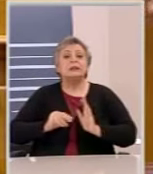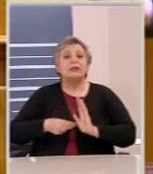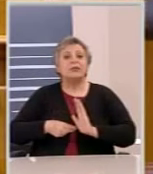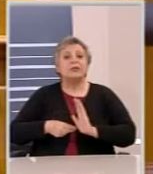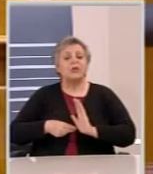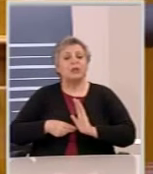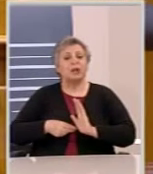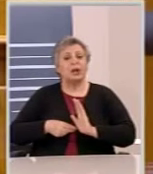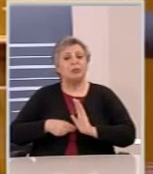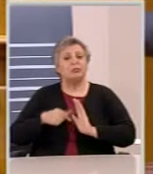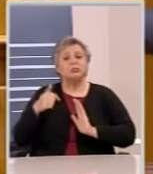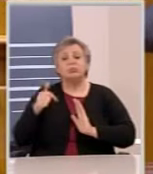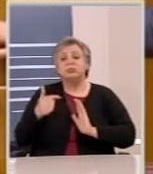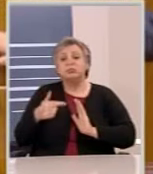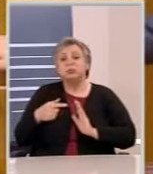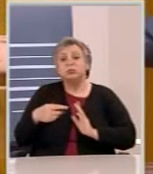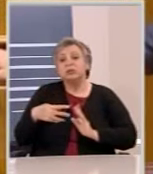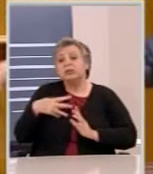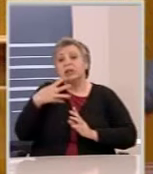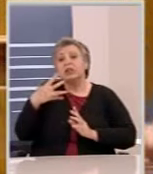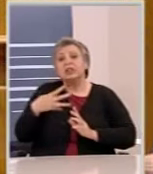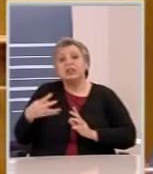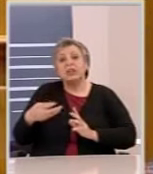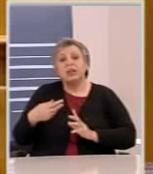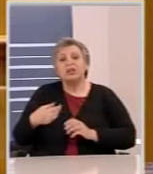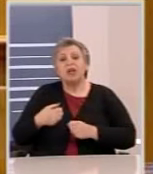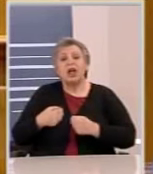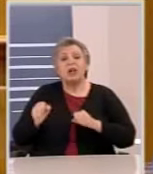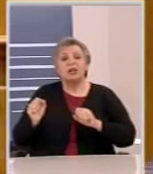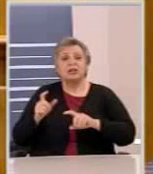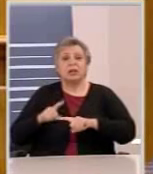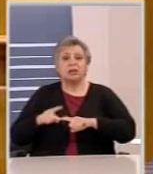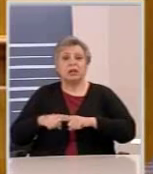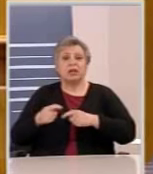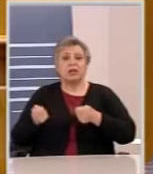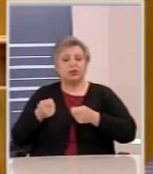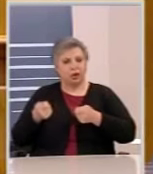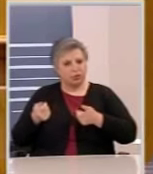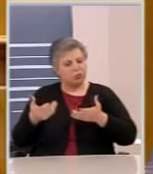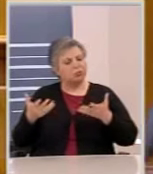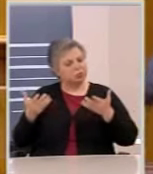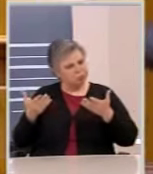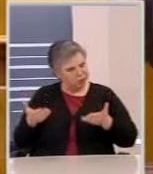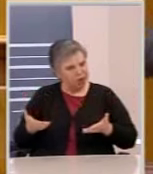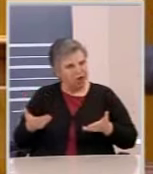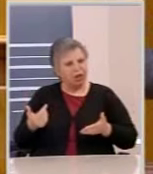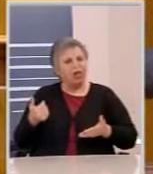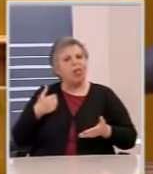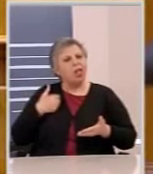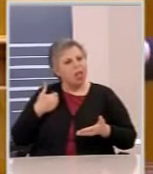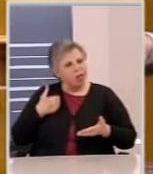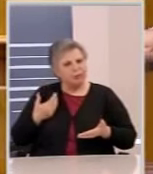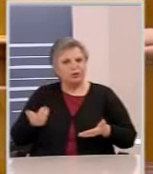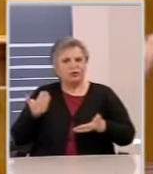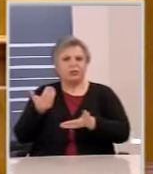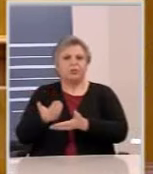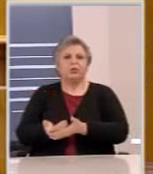Εσείς τη φέρατε και εμείς δεν την ψηφίζουμε. Προφανώς και εμείς τη φέραμε διότι δεν υπήρχε ποτέ των ποντών